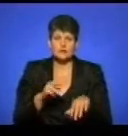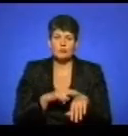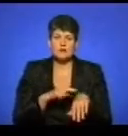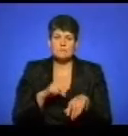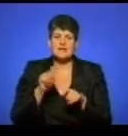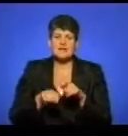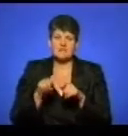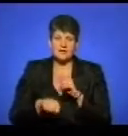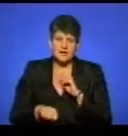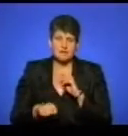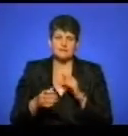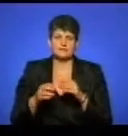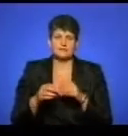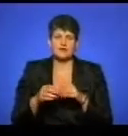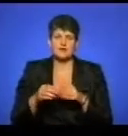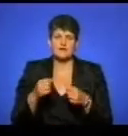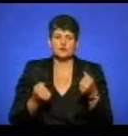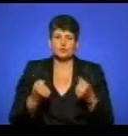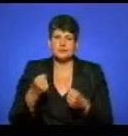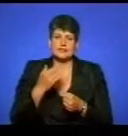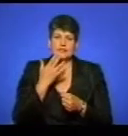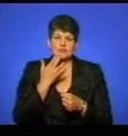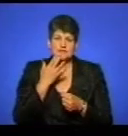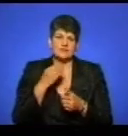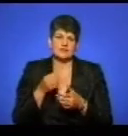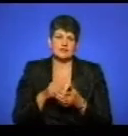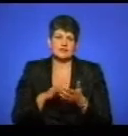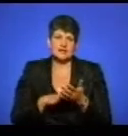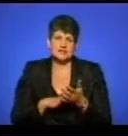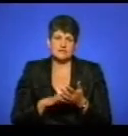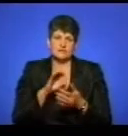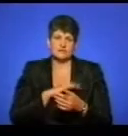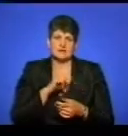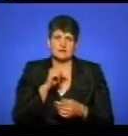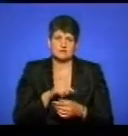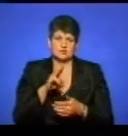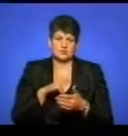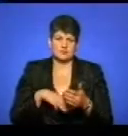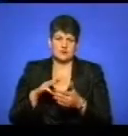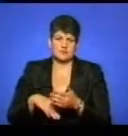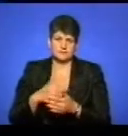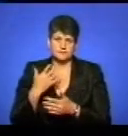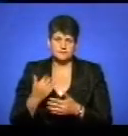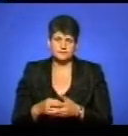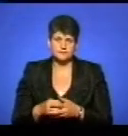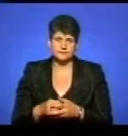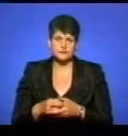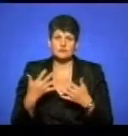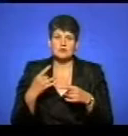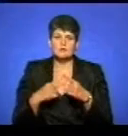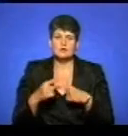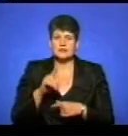автомобілі на іноземні реєстрації і застосовувати до них штрафні санкції. Ми вже повертаємося додому.